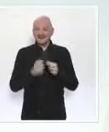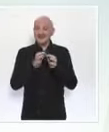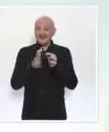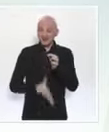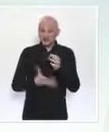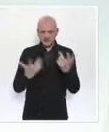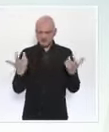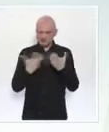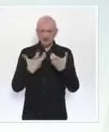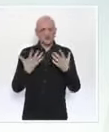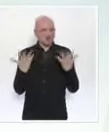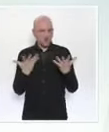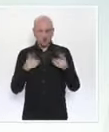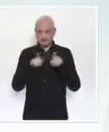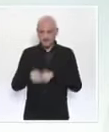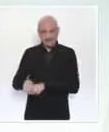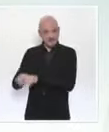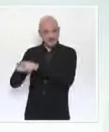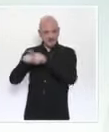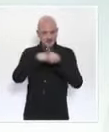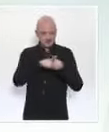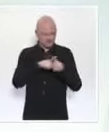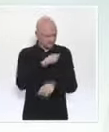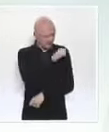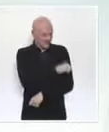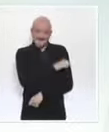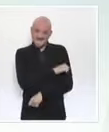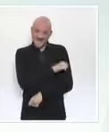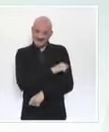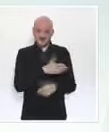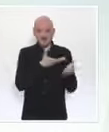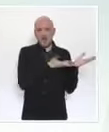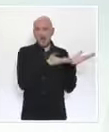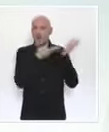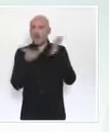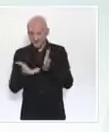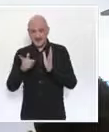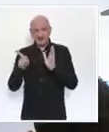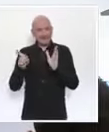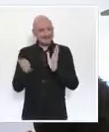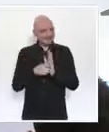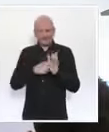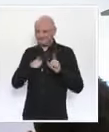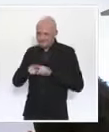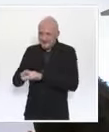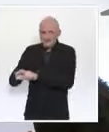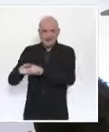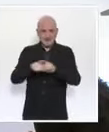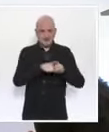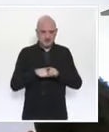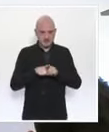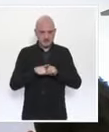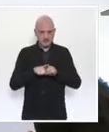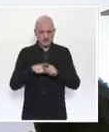Les vaccins livrés à chaque pays arrivent au même moment et pour des quantités fixées au